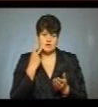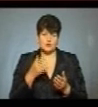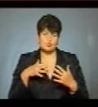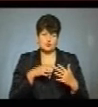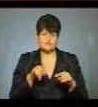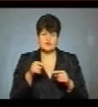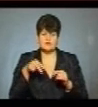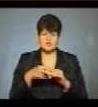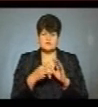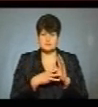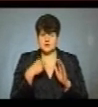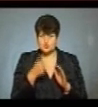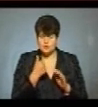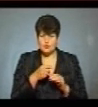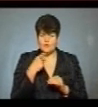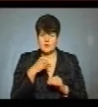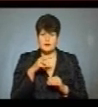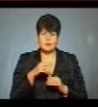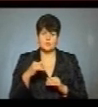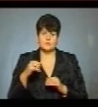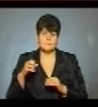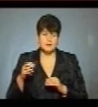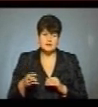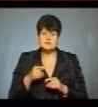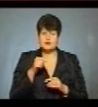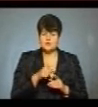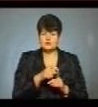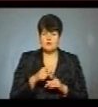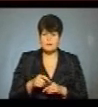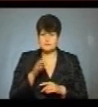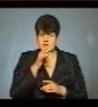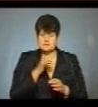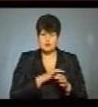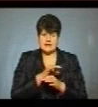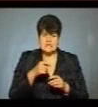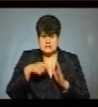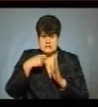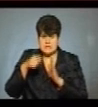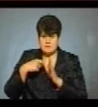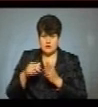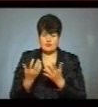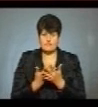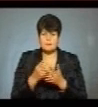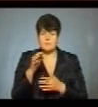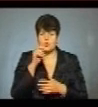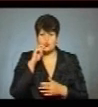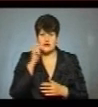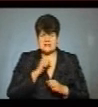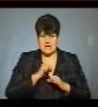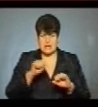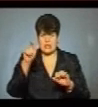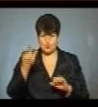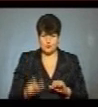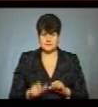2018 році, каже Михайло Ухман. За його словами, під час проєкту знімають документальні фільми про українських героїв.